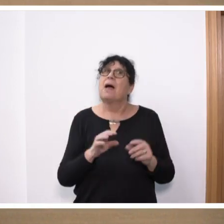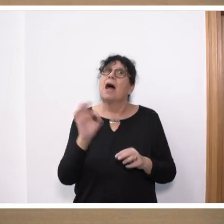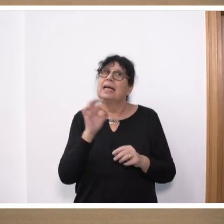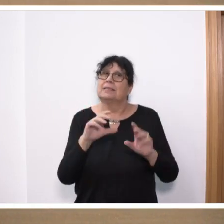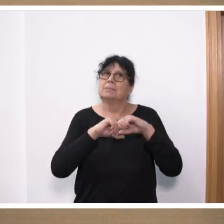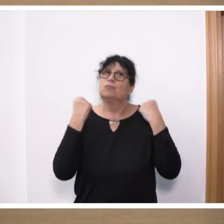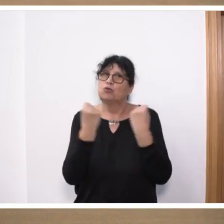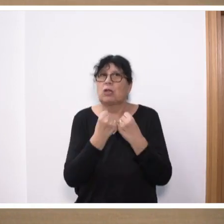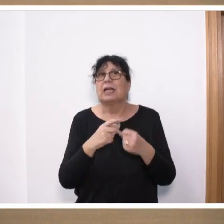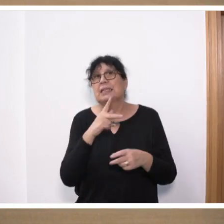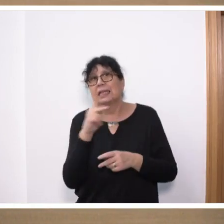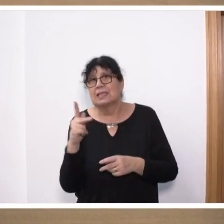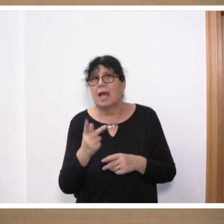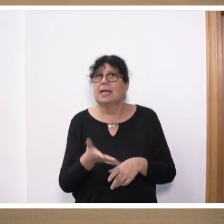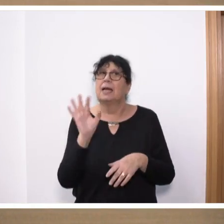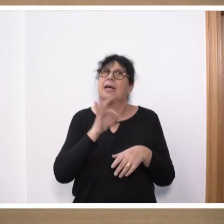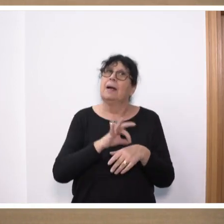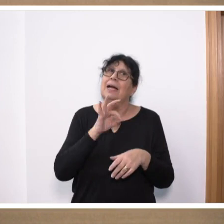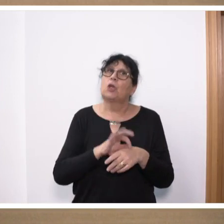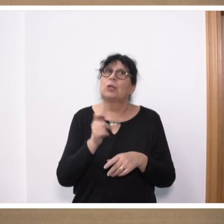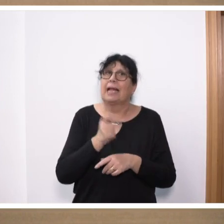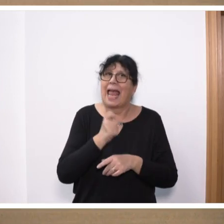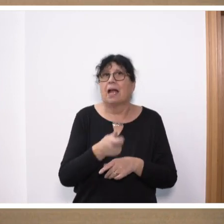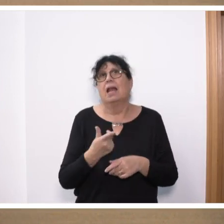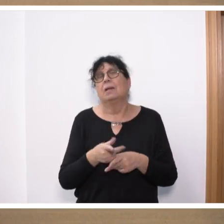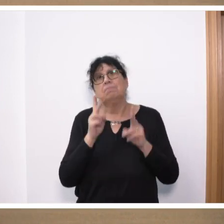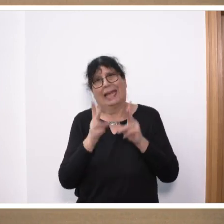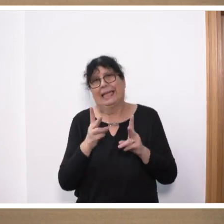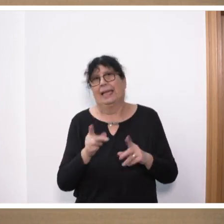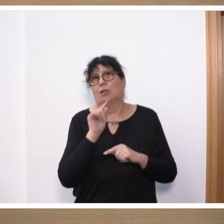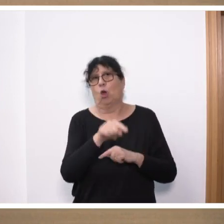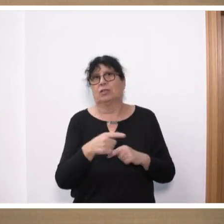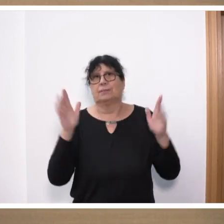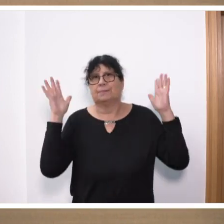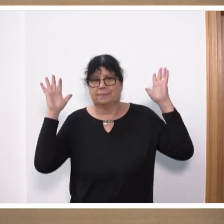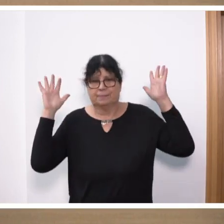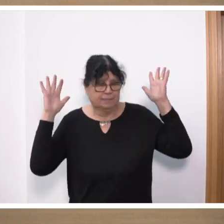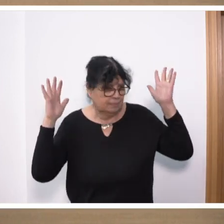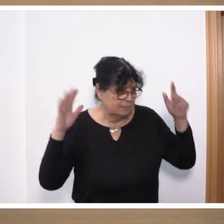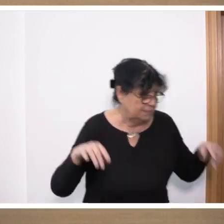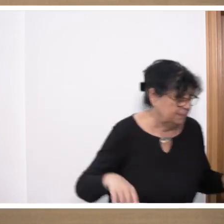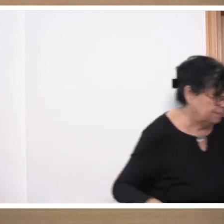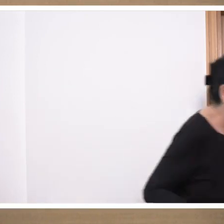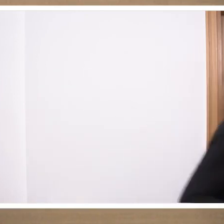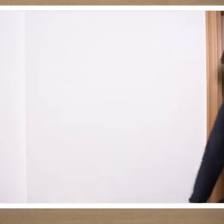Staatskanzlei bei Dr. Frank Nägele genau richtig aufgehoben. Und an dieser Stelle ist auch